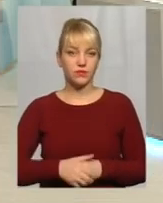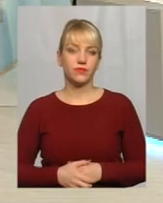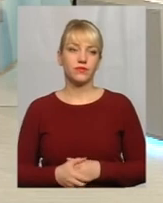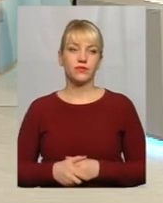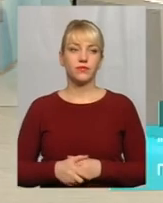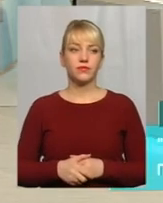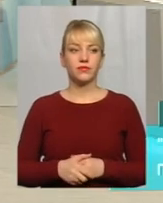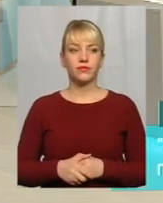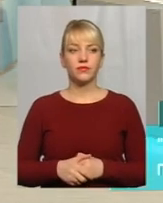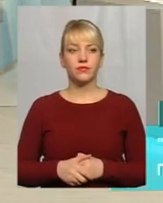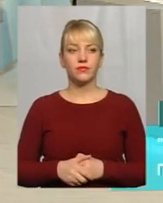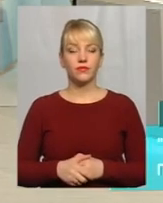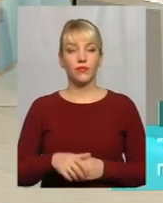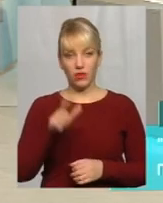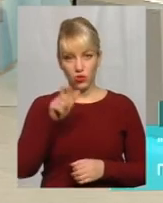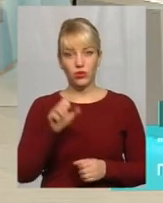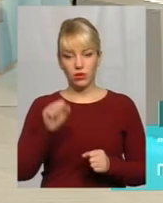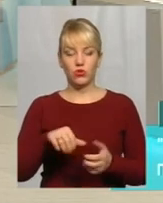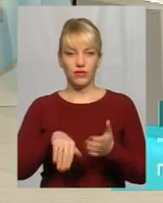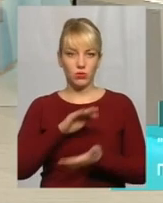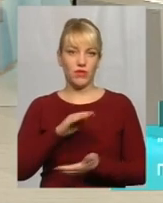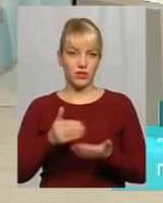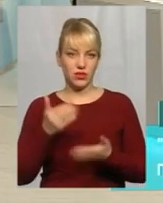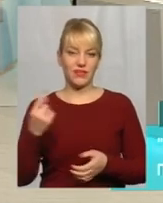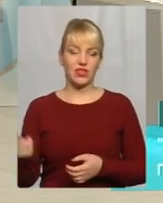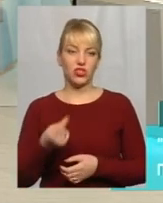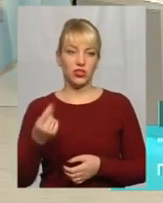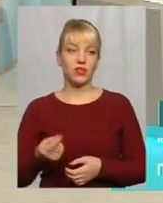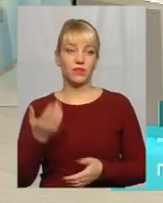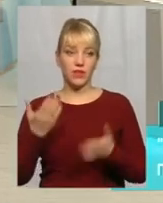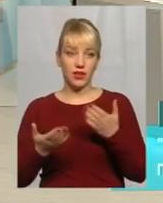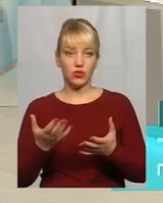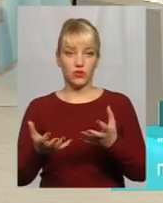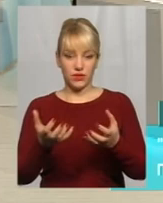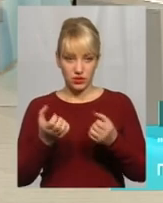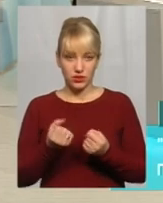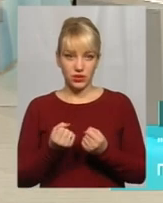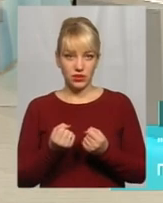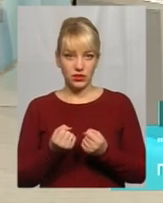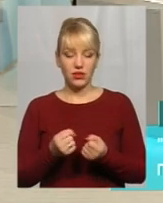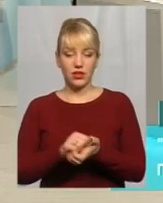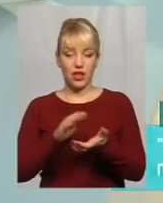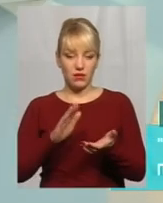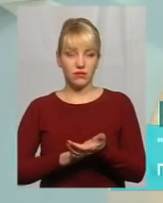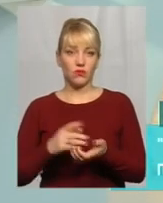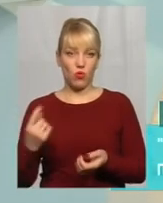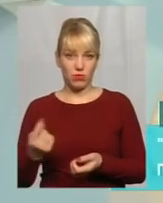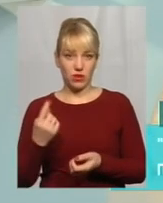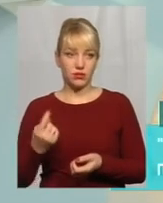Ну, людина може відмовитись? Ну, скажімо так, якщо вже взяли на абонентський облік, то